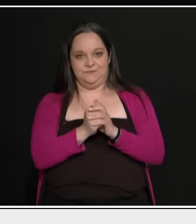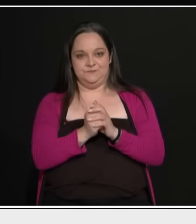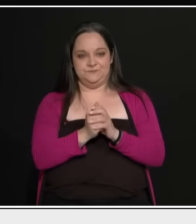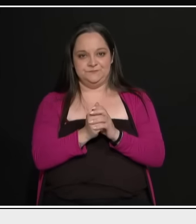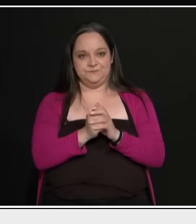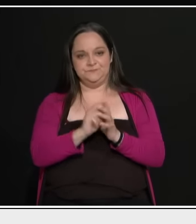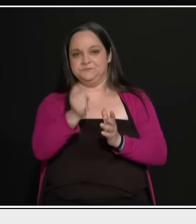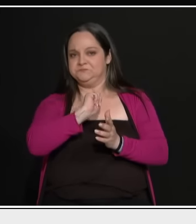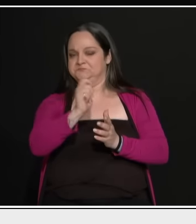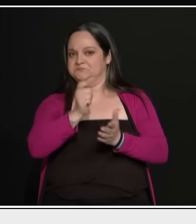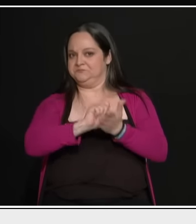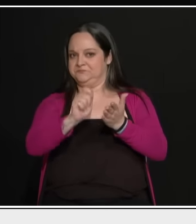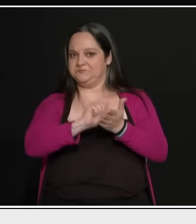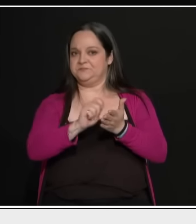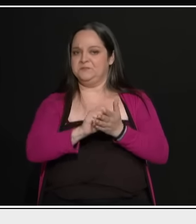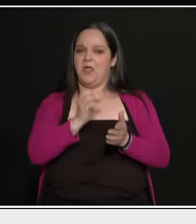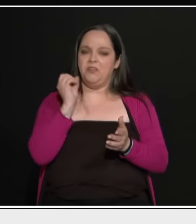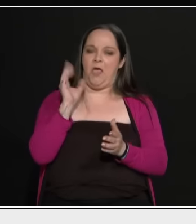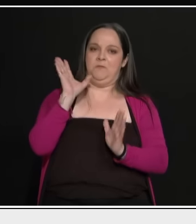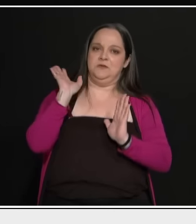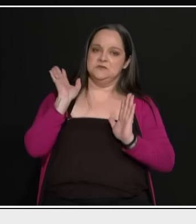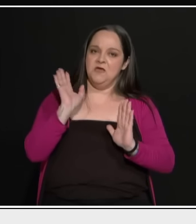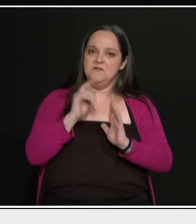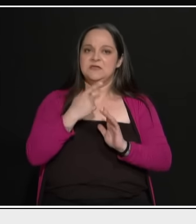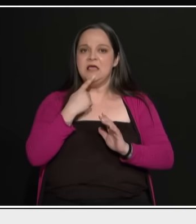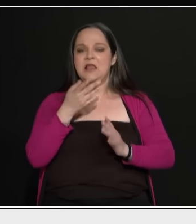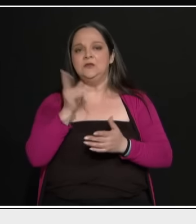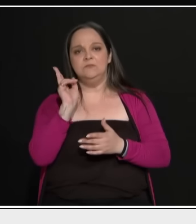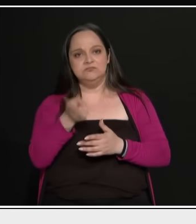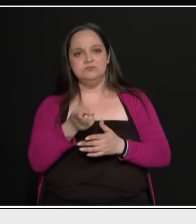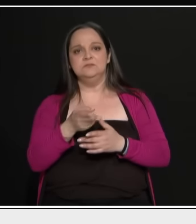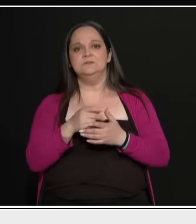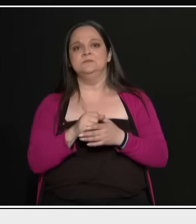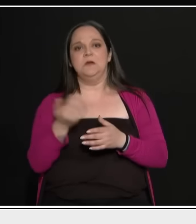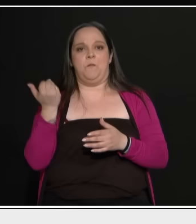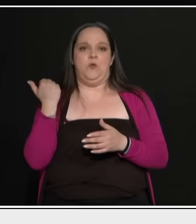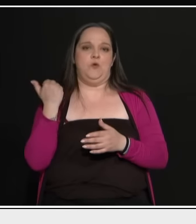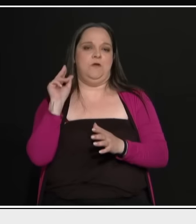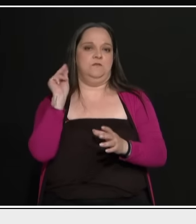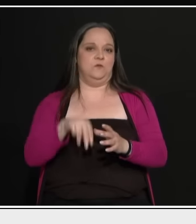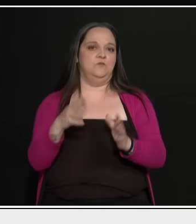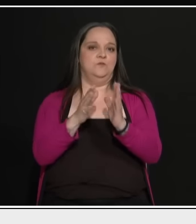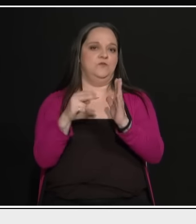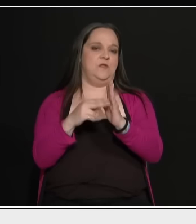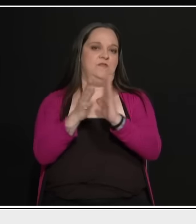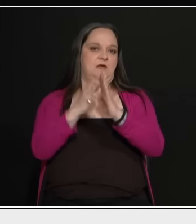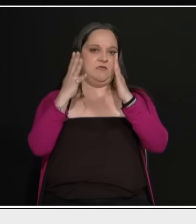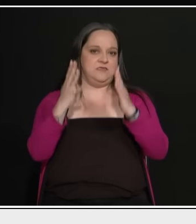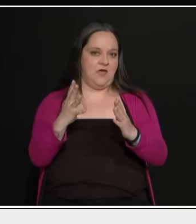Δημοσκοπήσεις βλέπετε, δεν τις πολυπιστεύετε. Θεωρείτε ότι σας έκαναν και εσάς κακό στις προηγούμενες εκλογές του 19 ενώ.